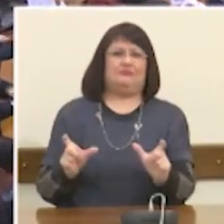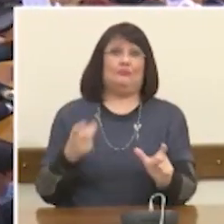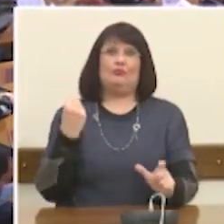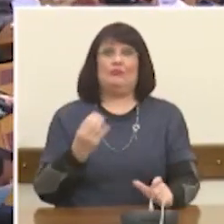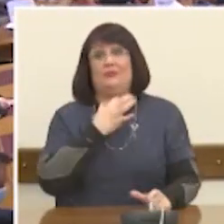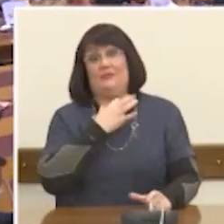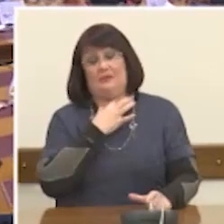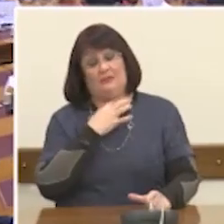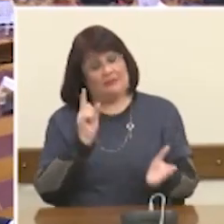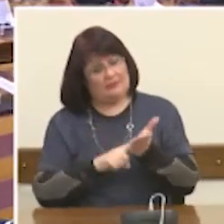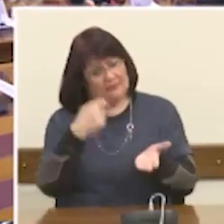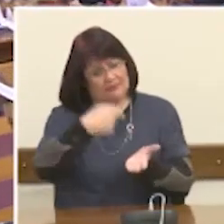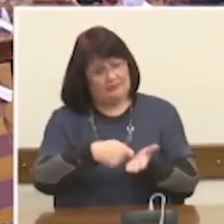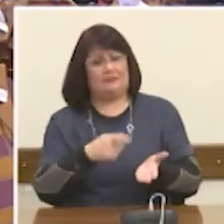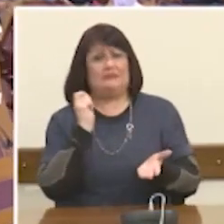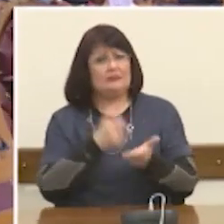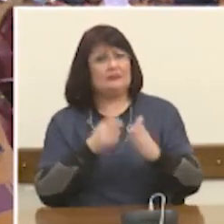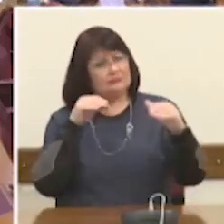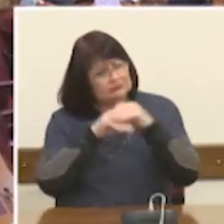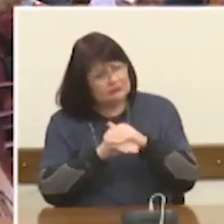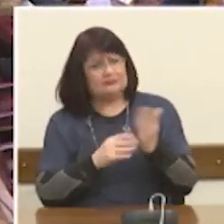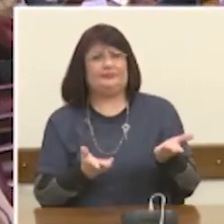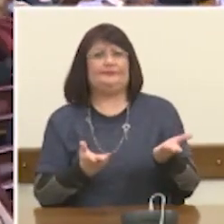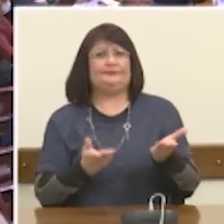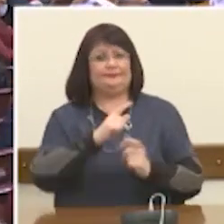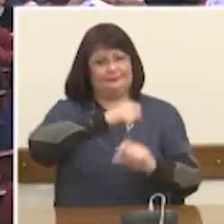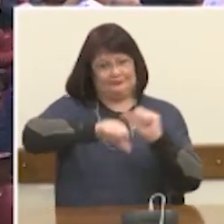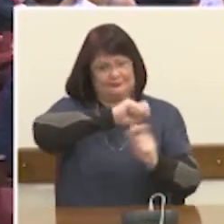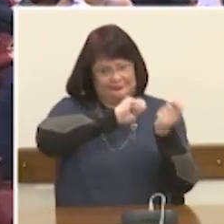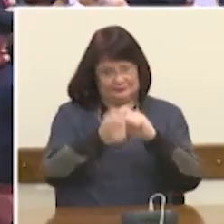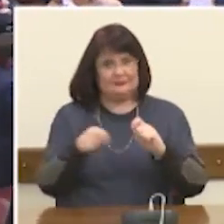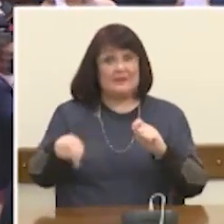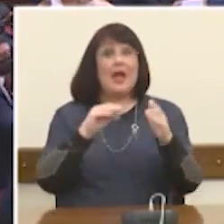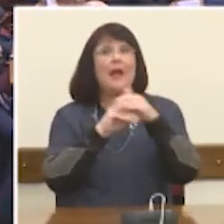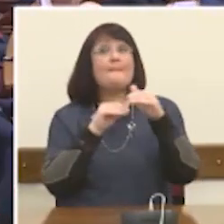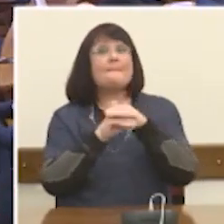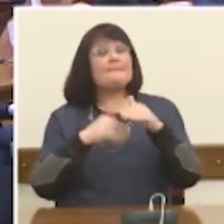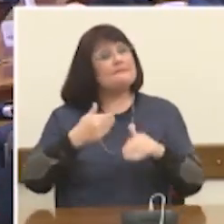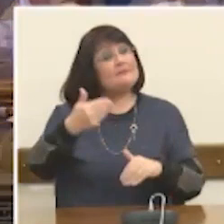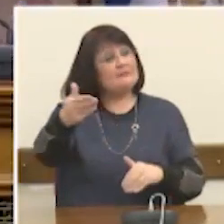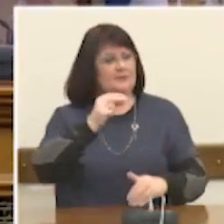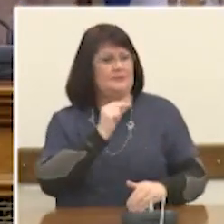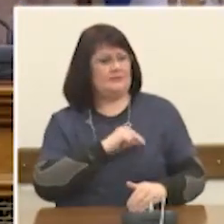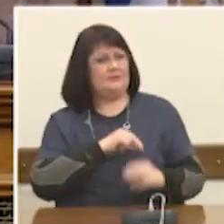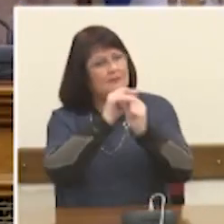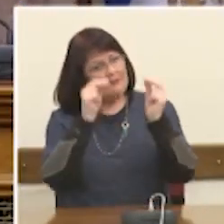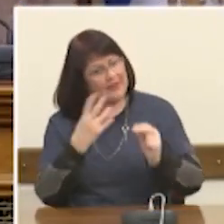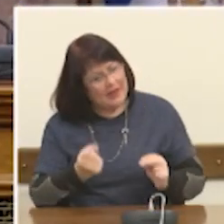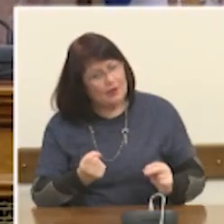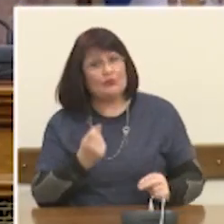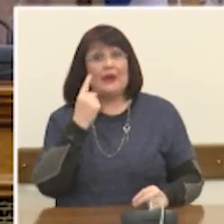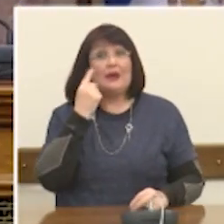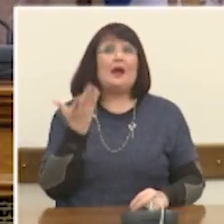περισσότερο στην πράσινη μετάβαση, η οποία χρειάζεται επενδύση σήμερα, που θα αποδώσουν όμως σε βάθος χρόνου, με την ανάγκη ενδεχομένως